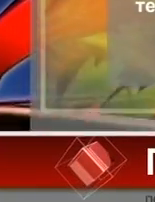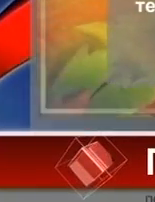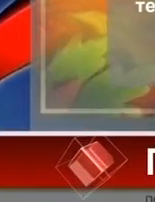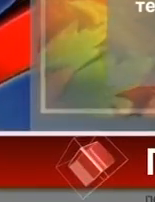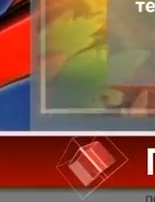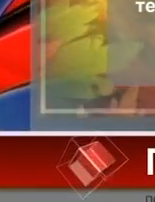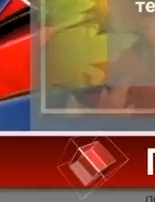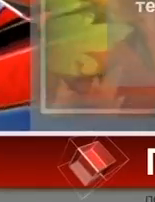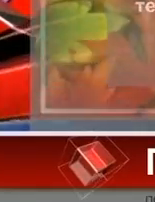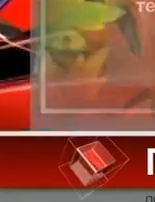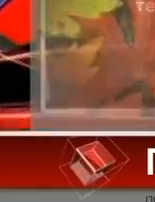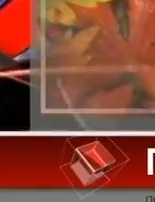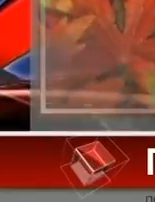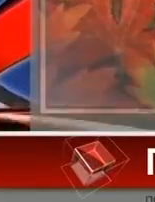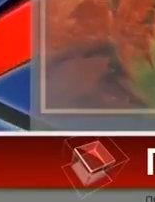суттєво не зміниться.